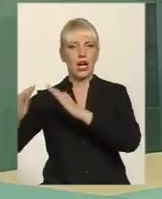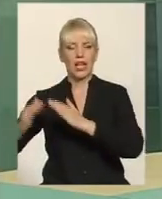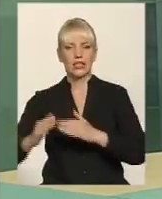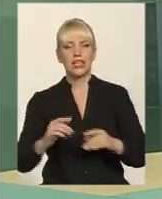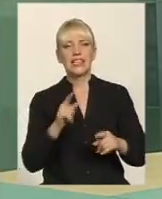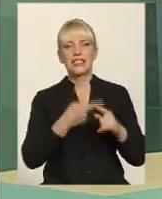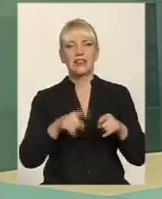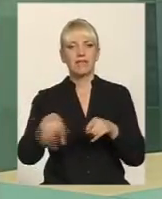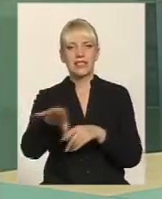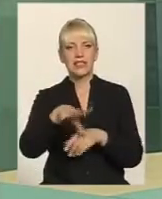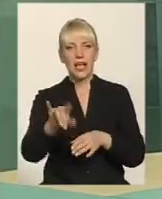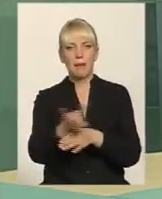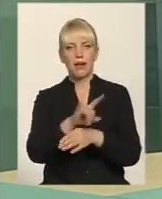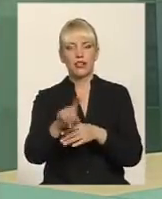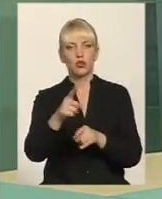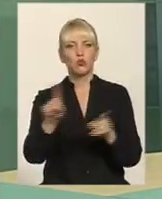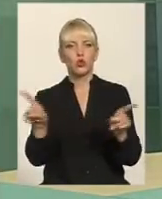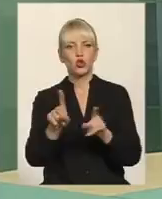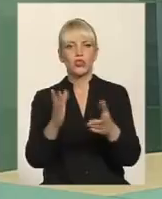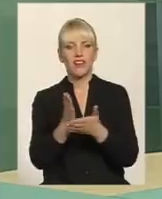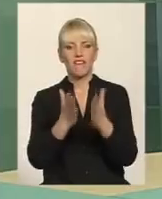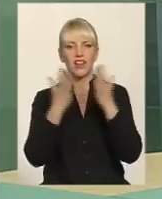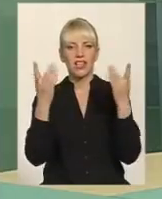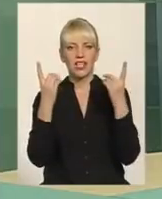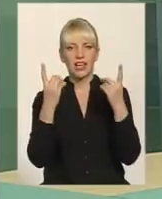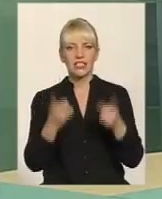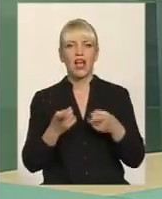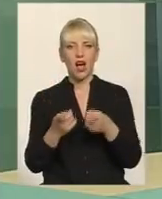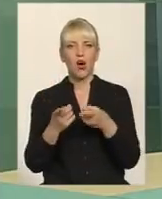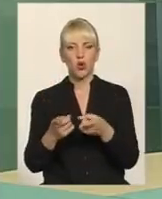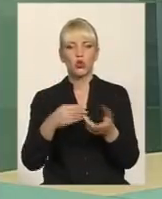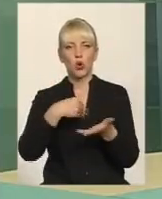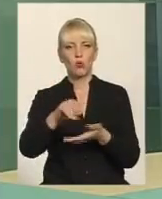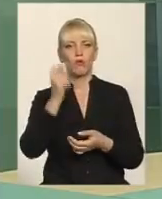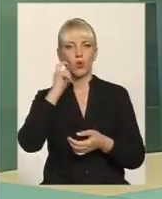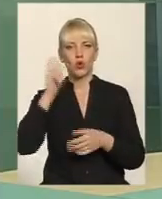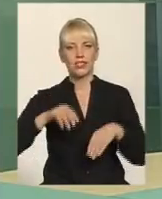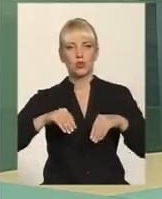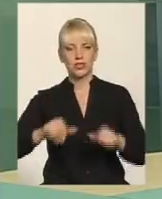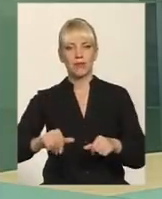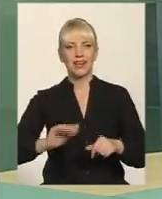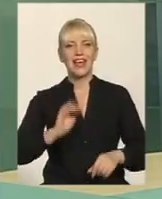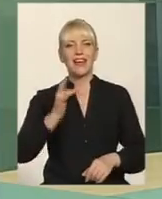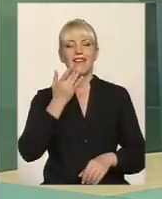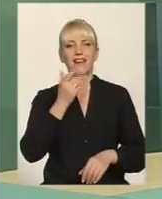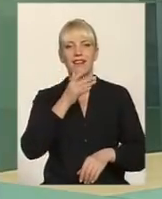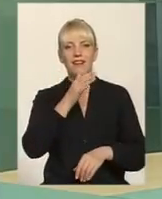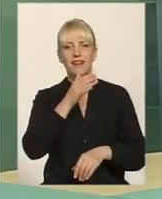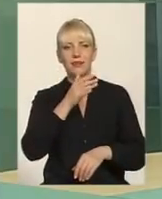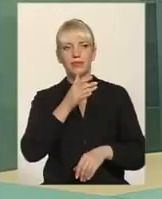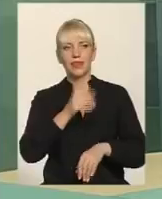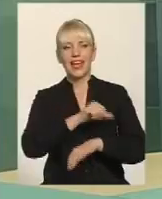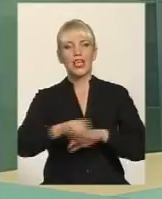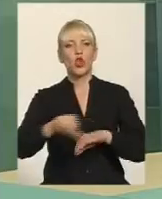Тому що, перше, є велика загроза купівлі української землі іноземцями. Сьогодні фермер, який працює на землі, ще не став